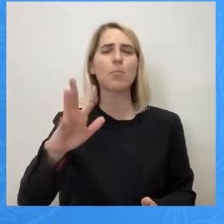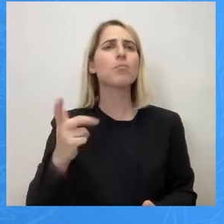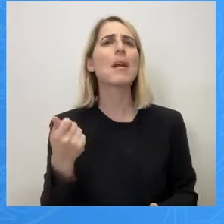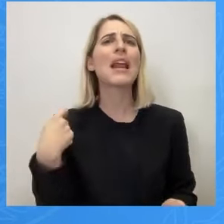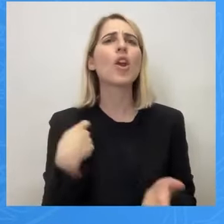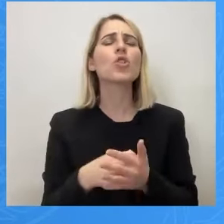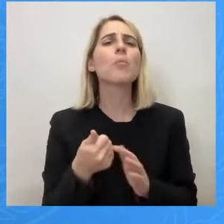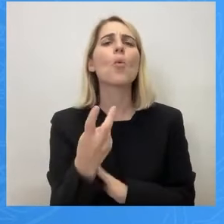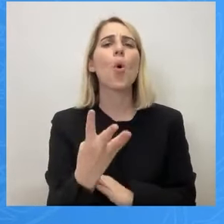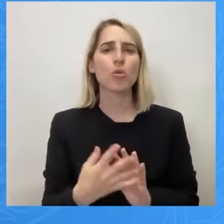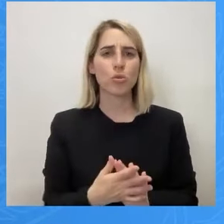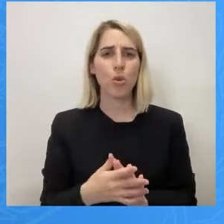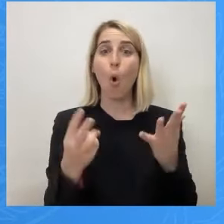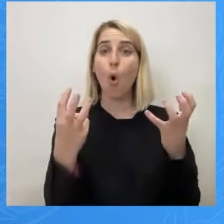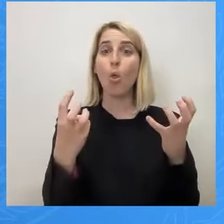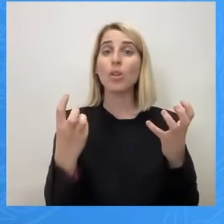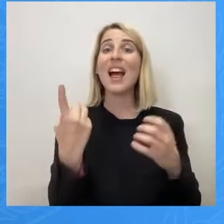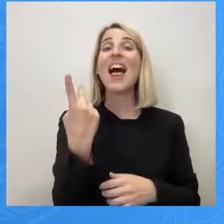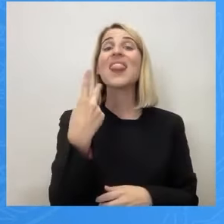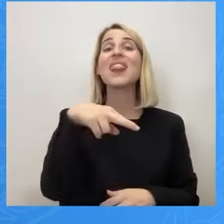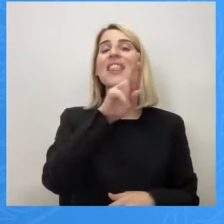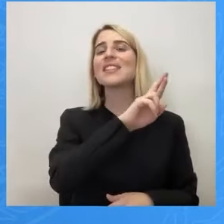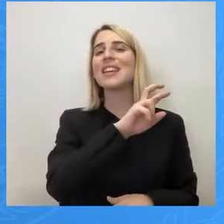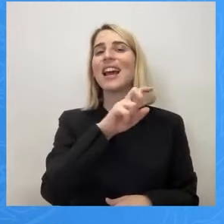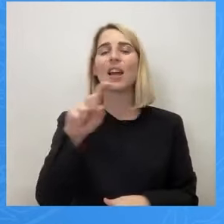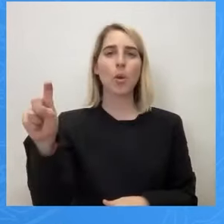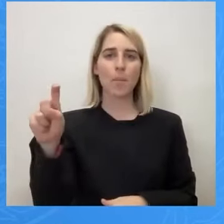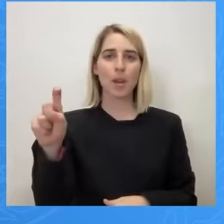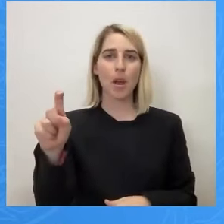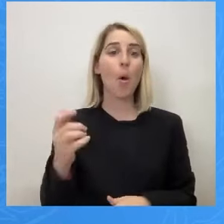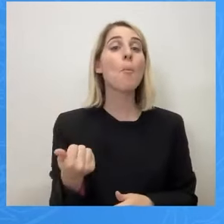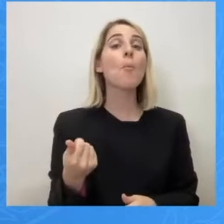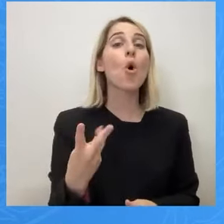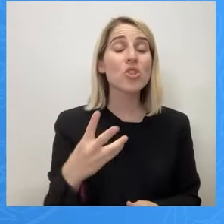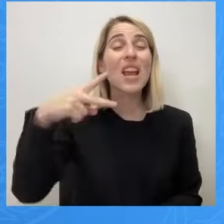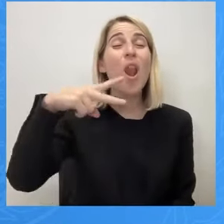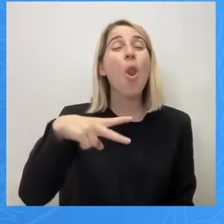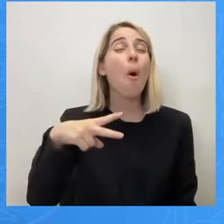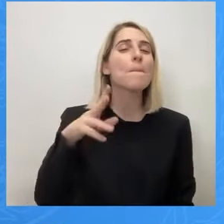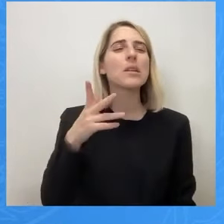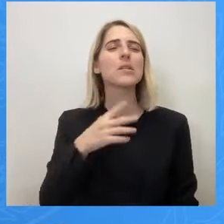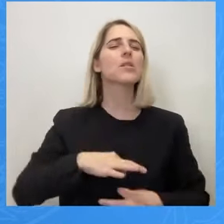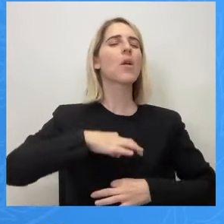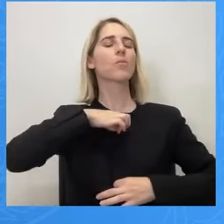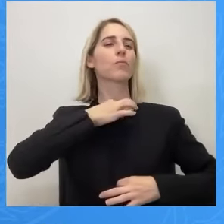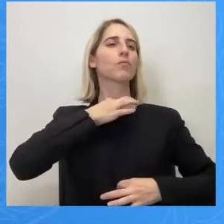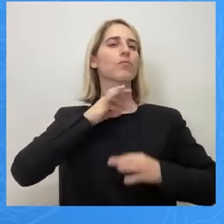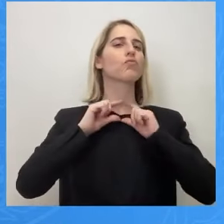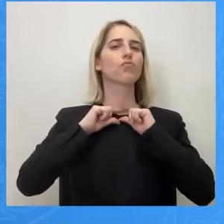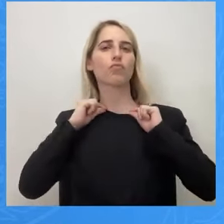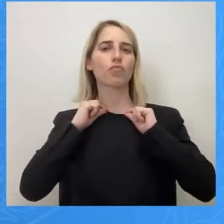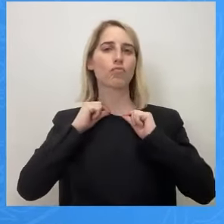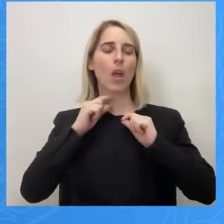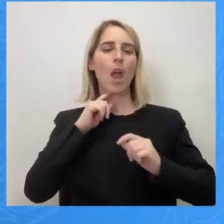Πόσοι λομπίστες κυκλοφορούσουν διαδρόμους των Βρυξελών για να χρηματίζουν περιπτώσεις, μην